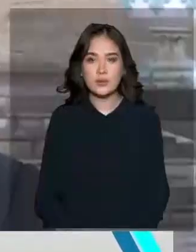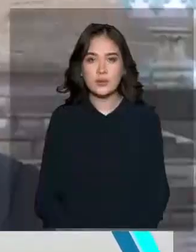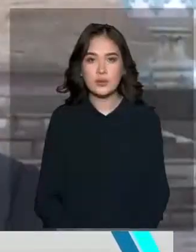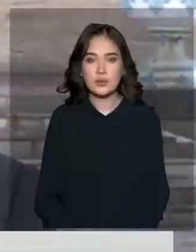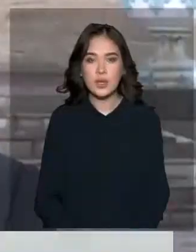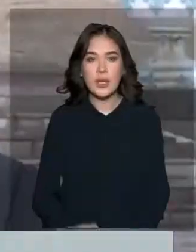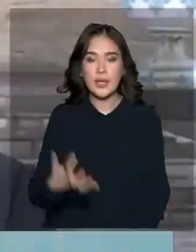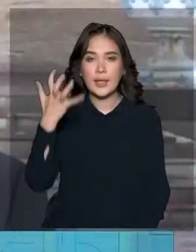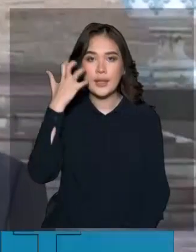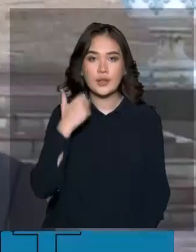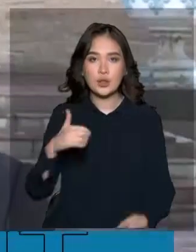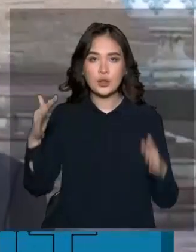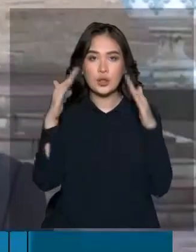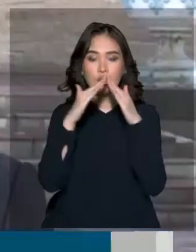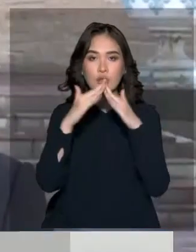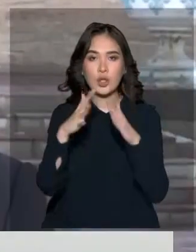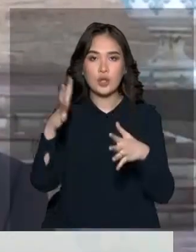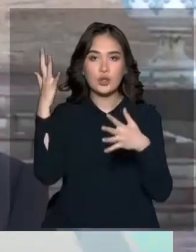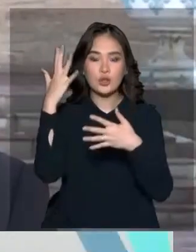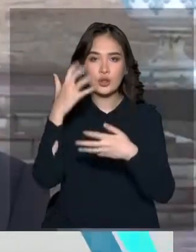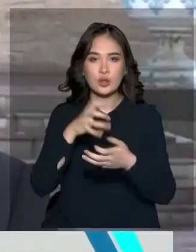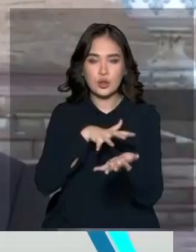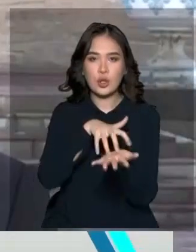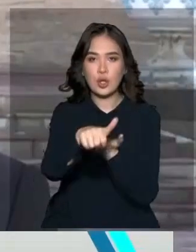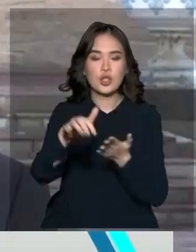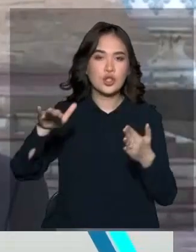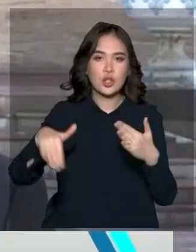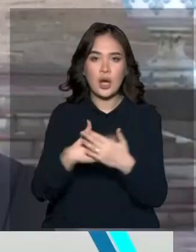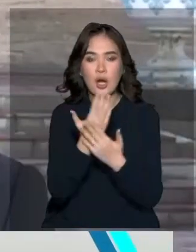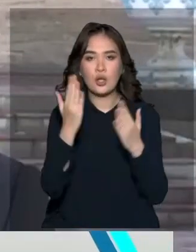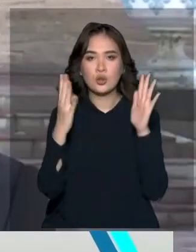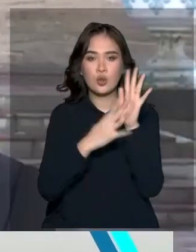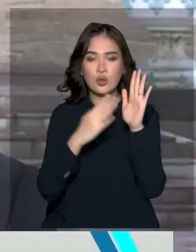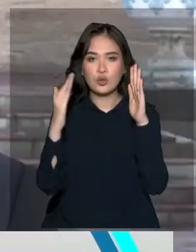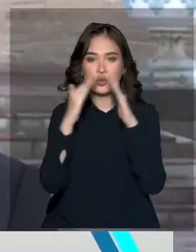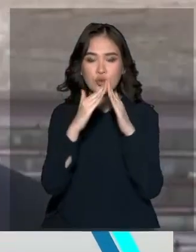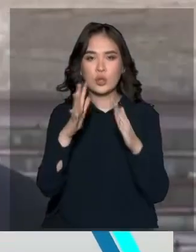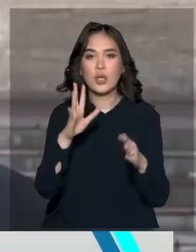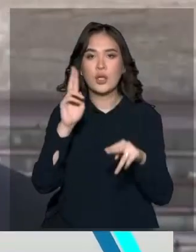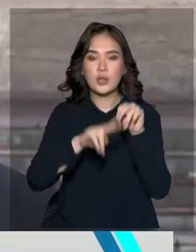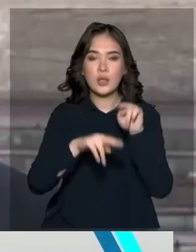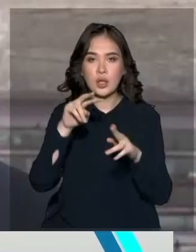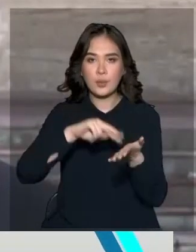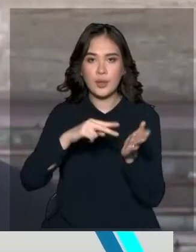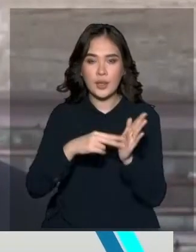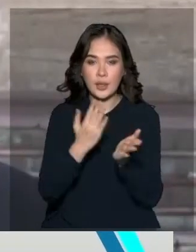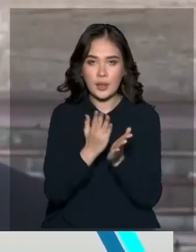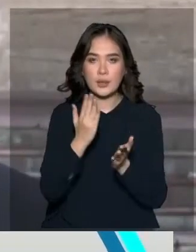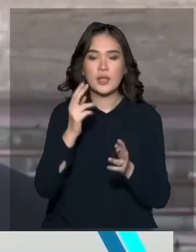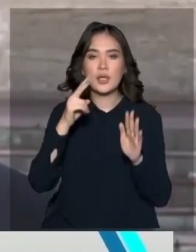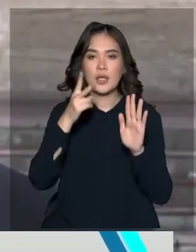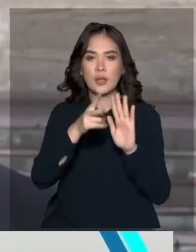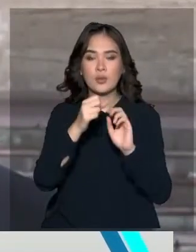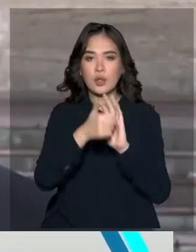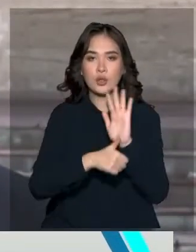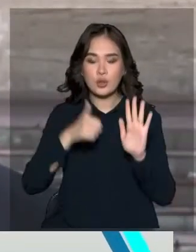Ескі үйлерді сүріп ғорна жаңа замановый 9-й салығы жоспарлауында. 2016 жылы бізде үшінші